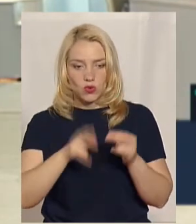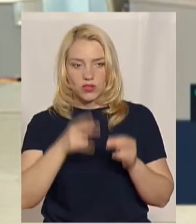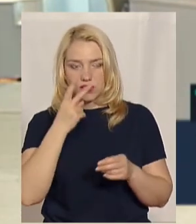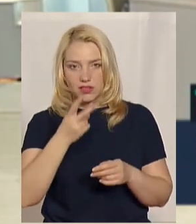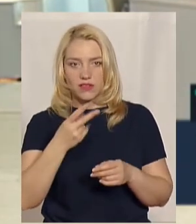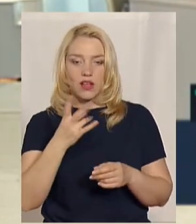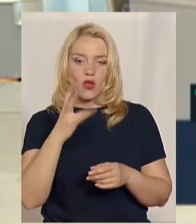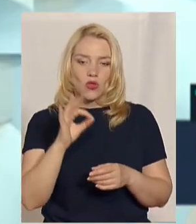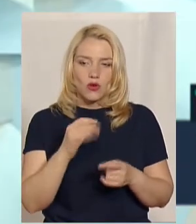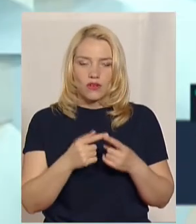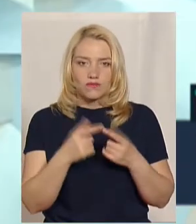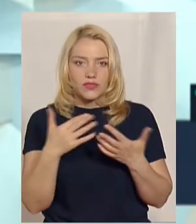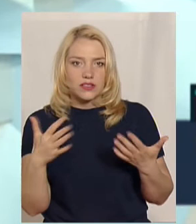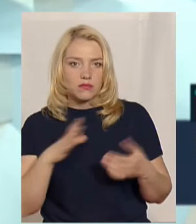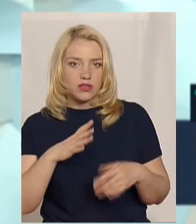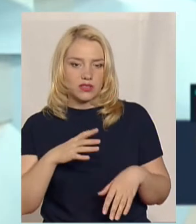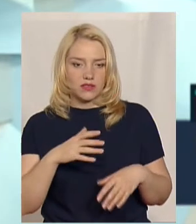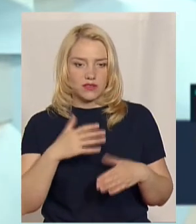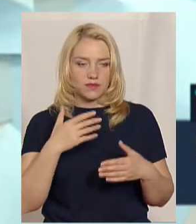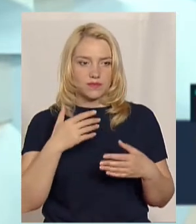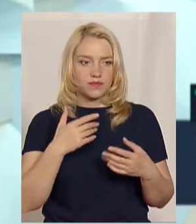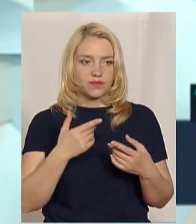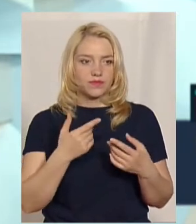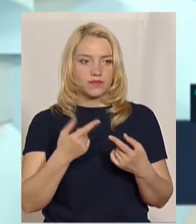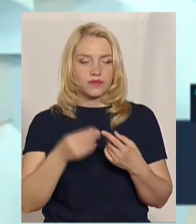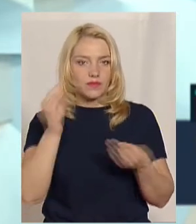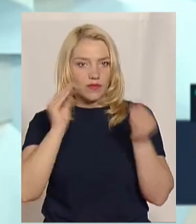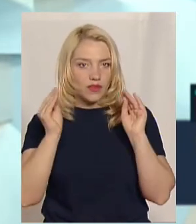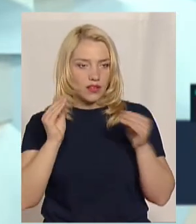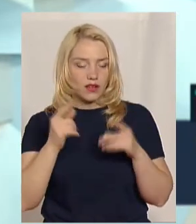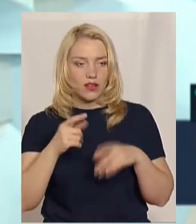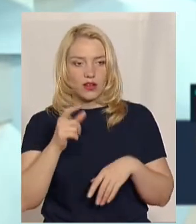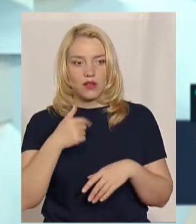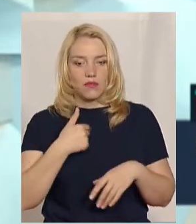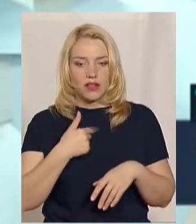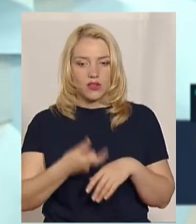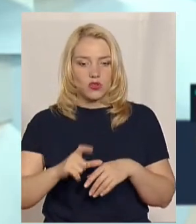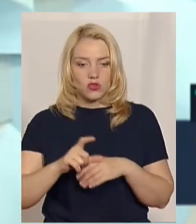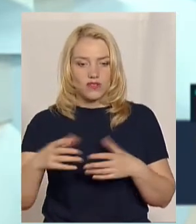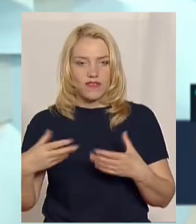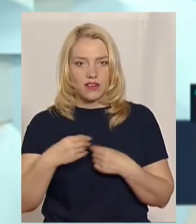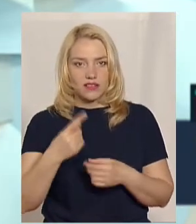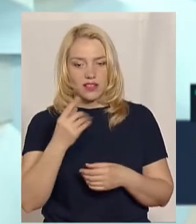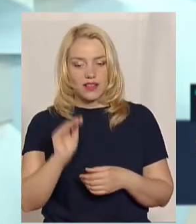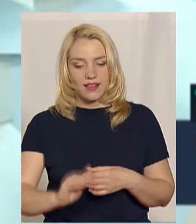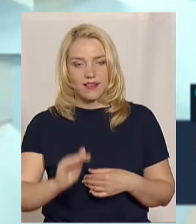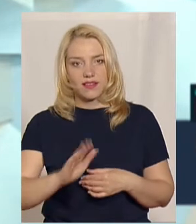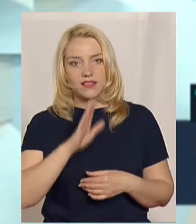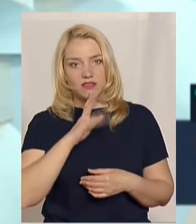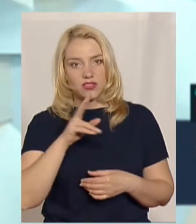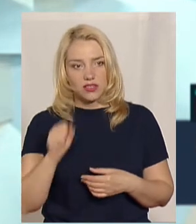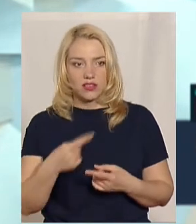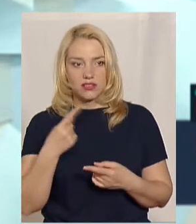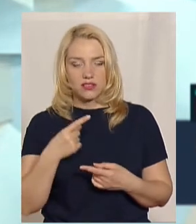неоднозначні були відгуки. І з різних сторон люди подивилися. Дуже вразила мене маленька дівчинка, яка підійшла в кінці і сказала,